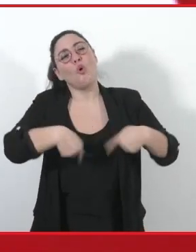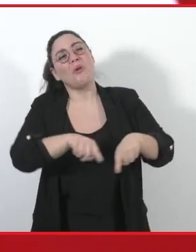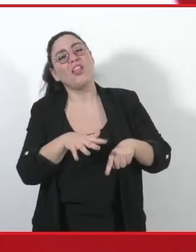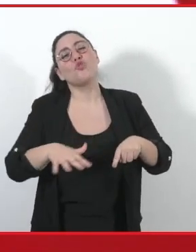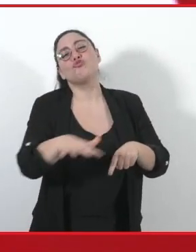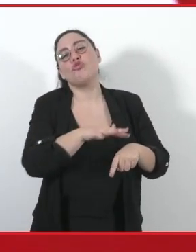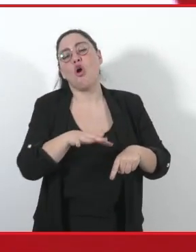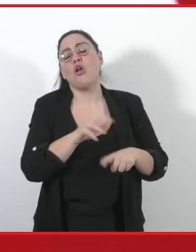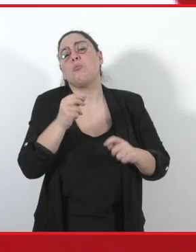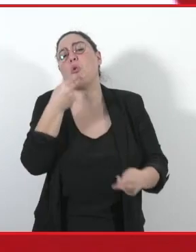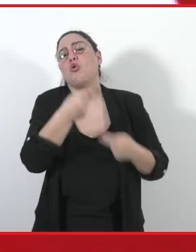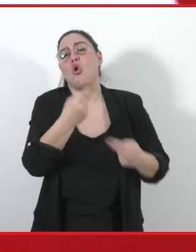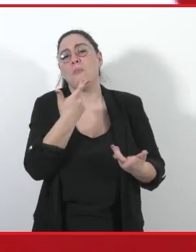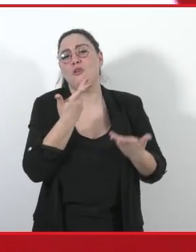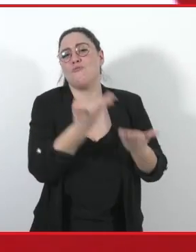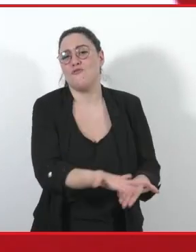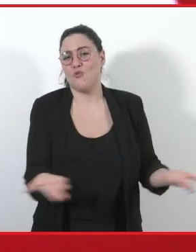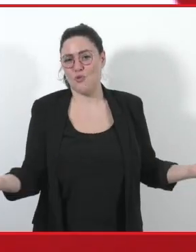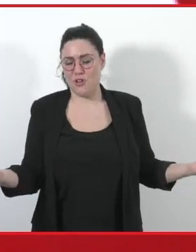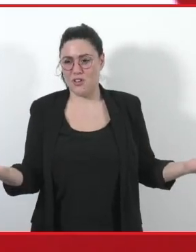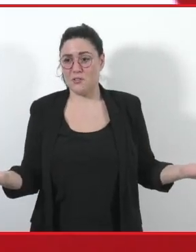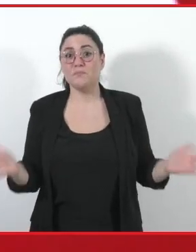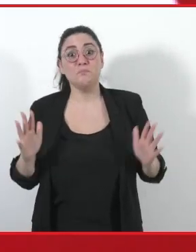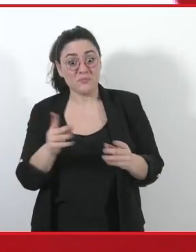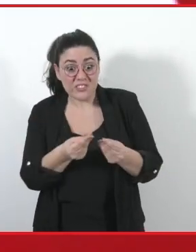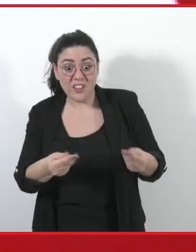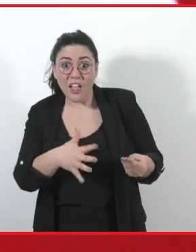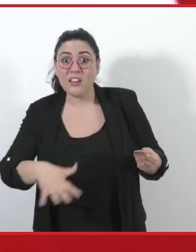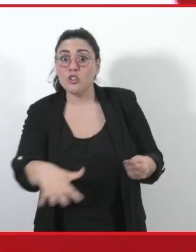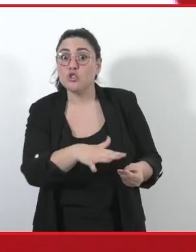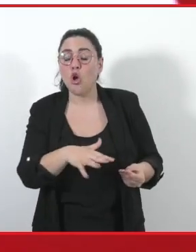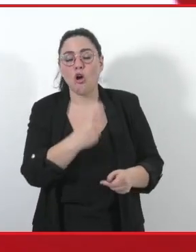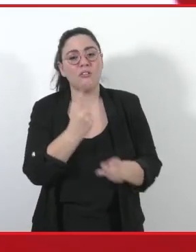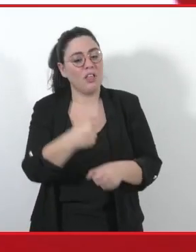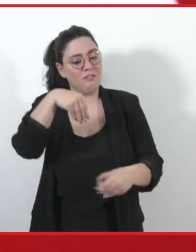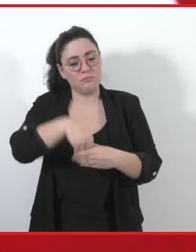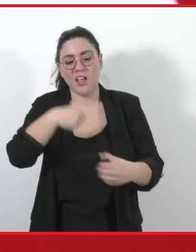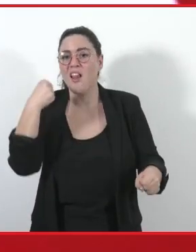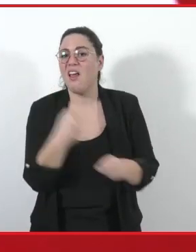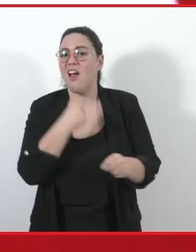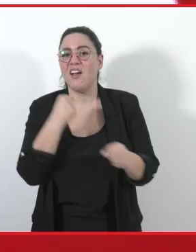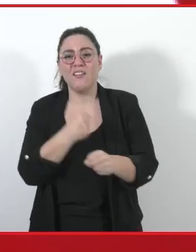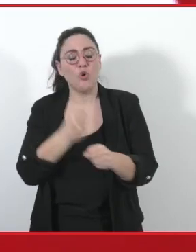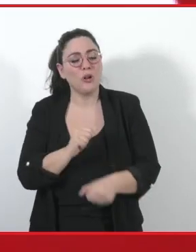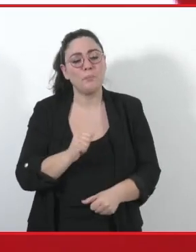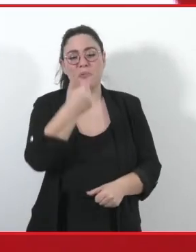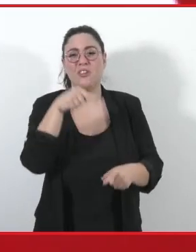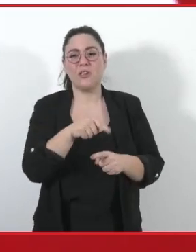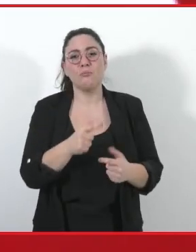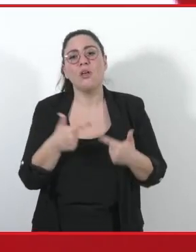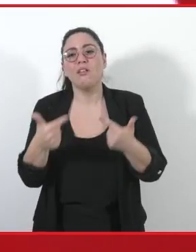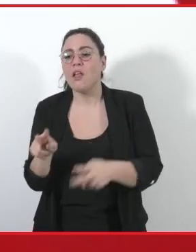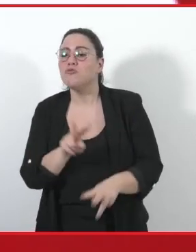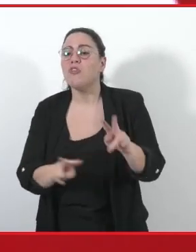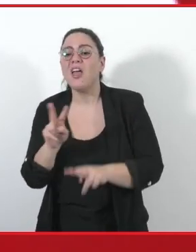chiamarli. E' perché è nel territorio che si gioca la sfida più grande che ci può permettere di intercettare i nuovi lavori.